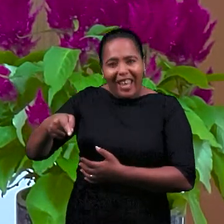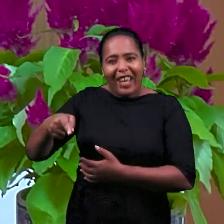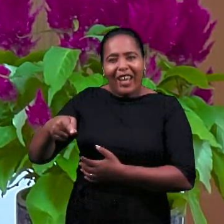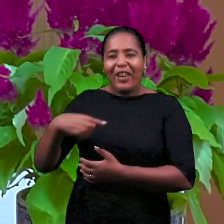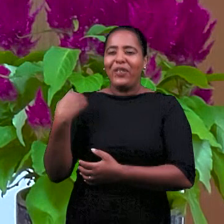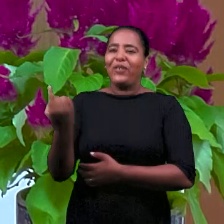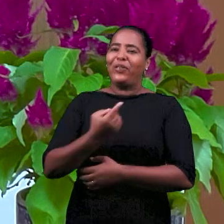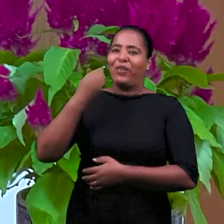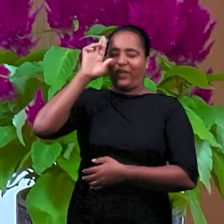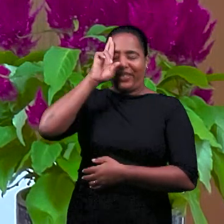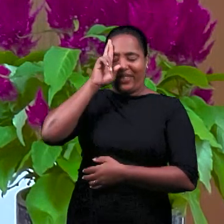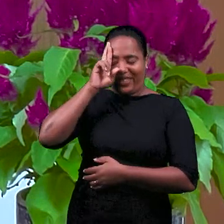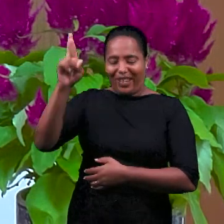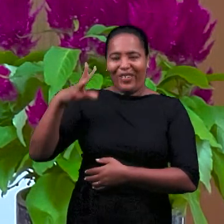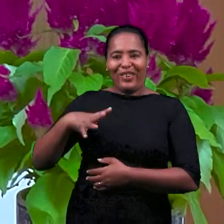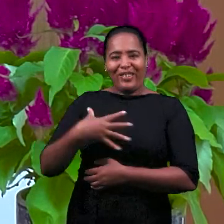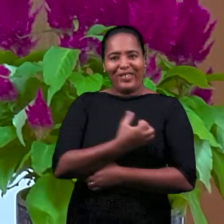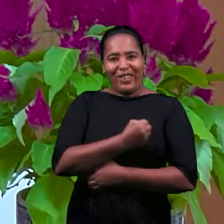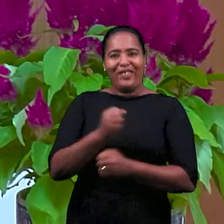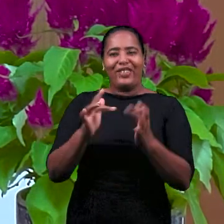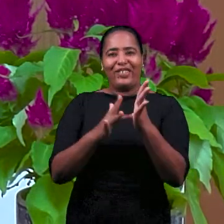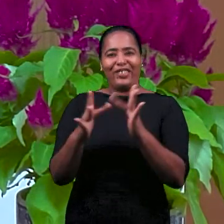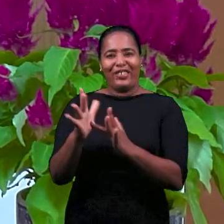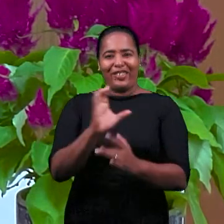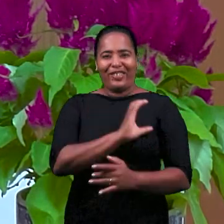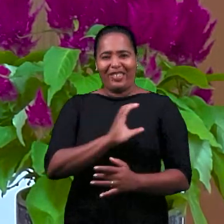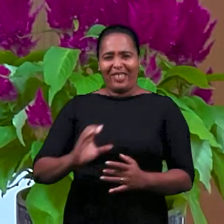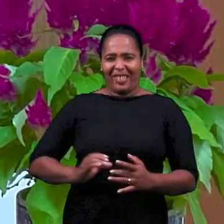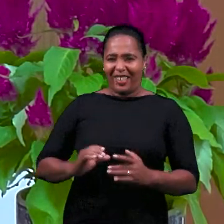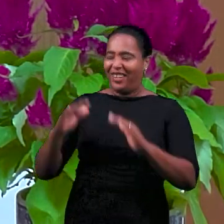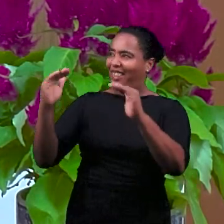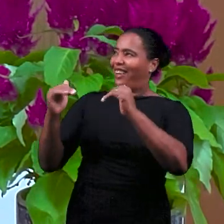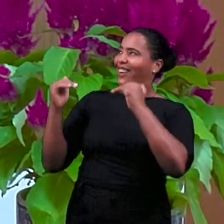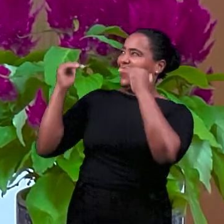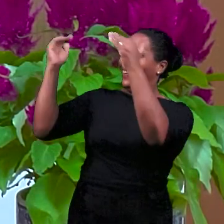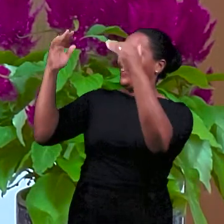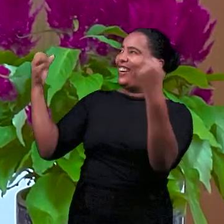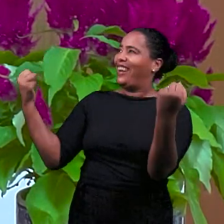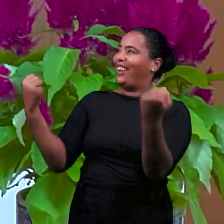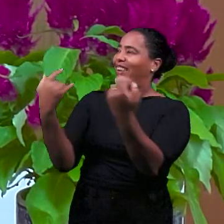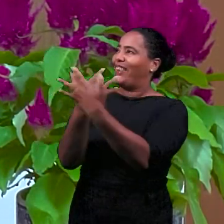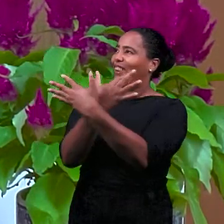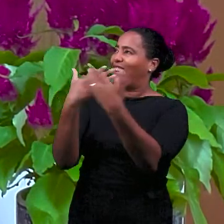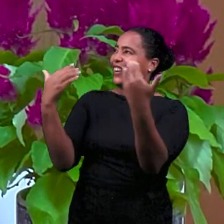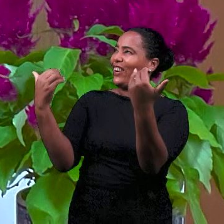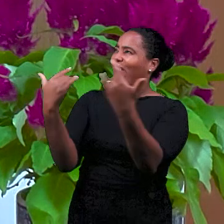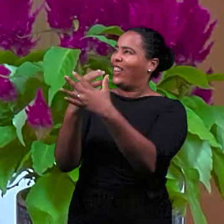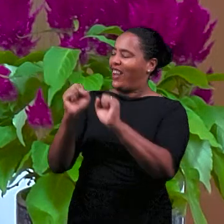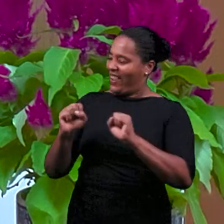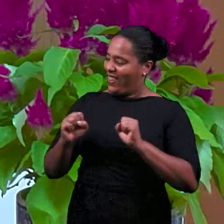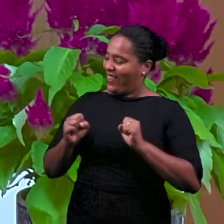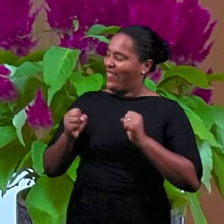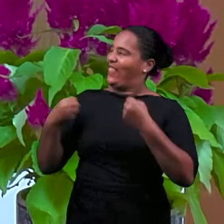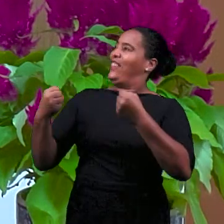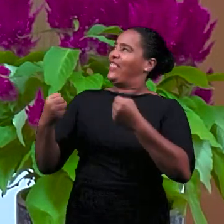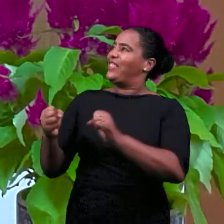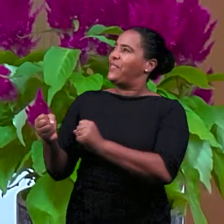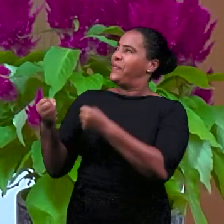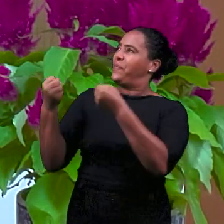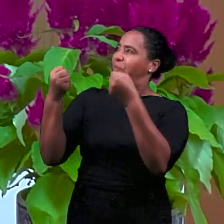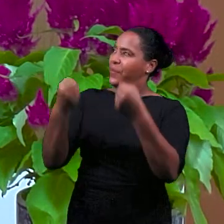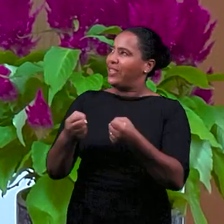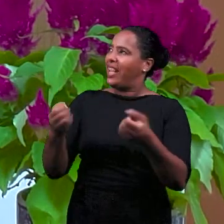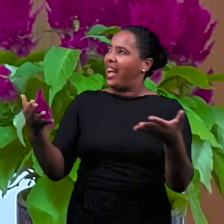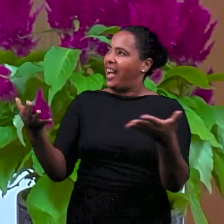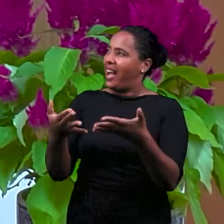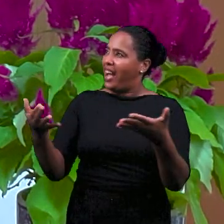которая есть наш Спаситель, наш Господин Иисус. Ему вся слава, вся честь, вся поклонение, вся